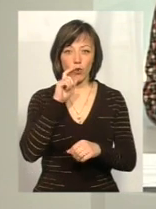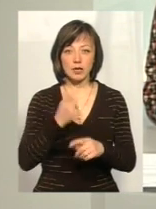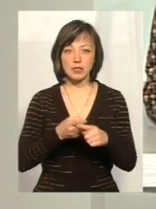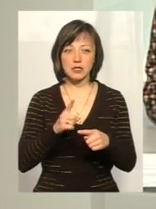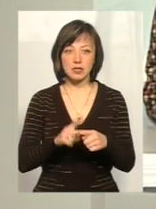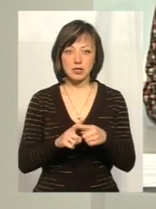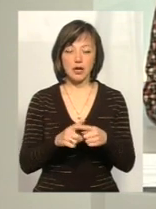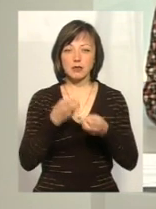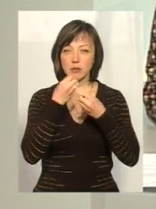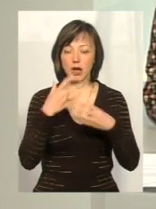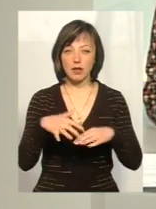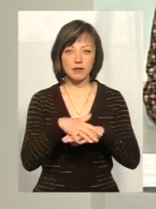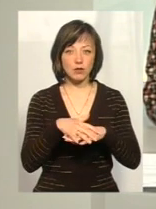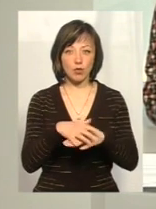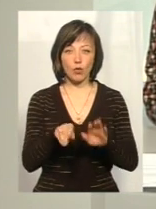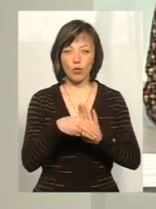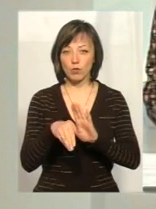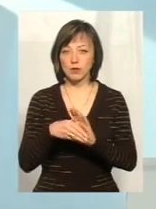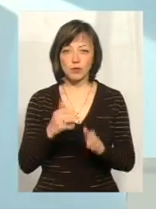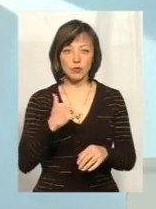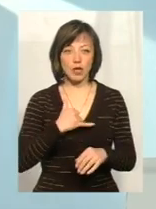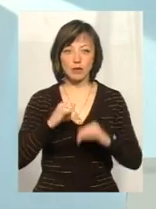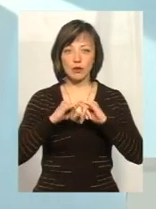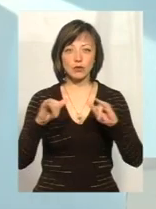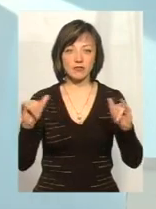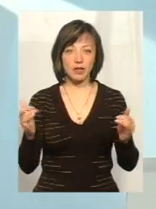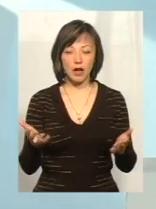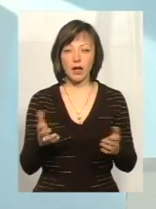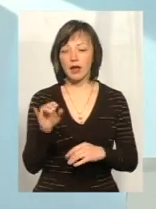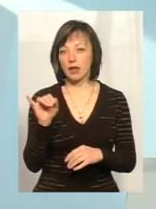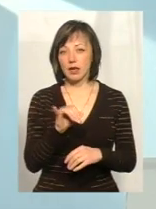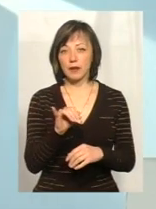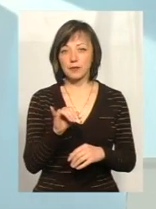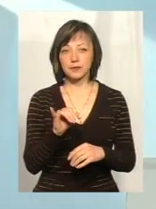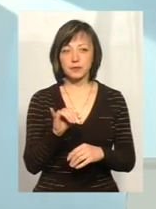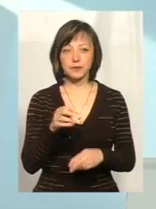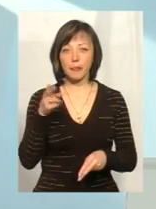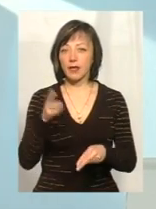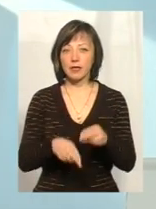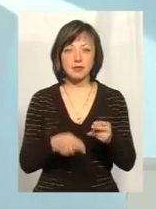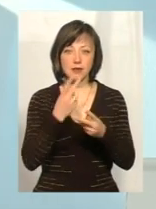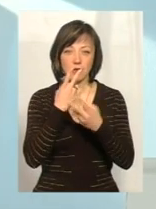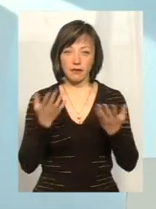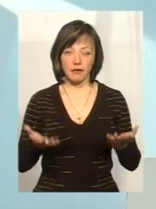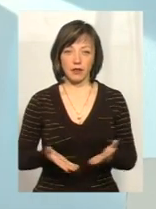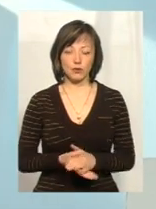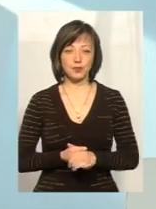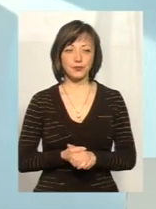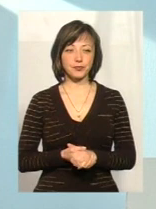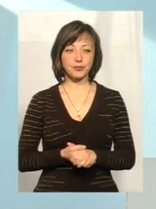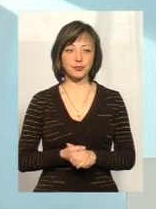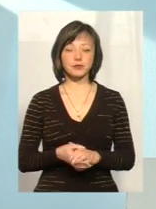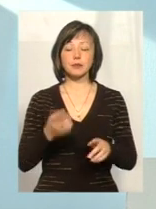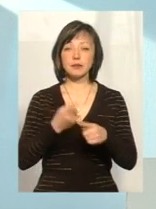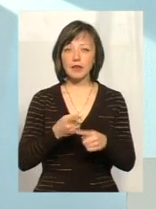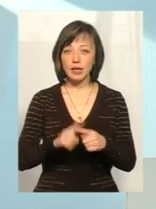сприятливе середовище, корупція в нас розцвітає і кінця краю не видно їй. Тому в